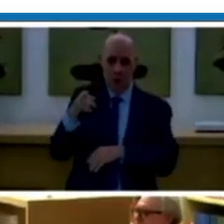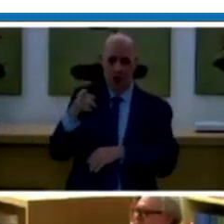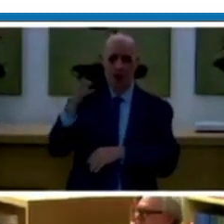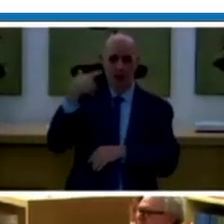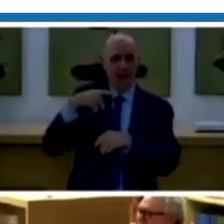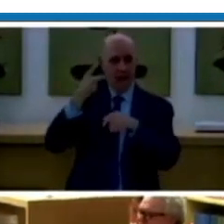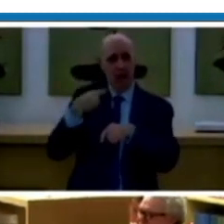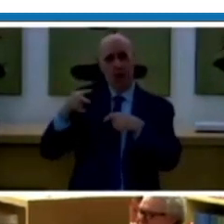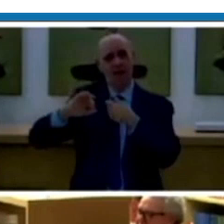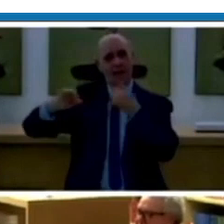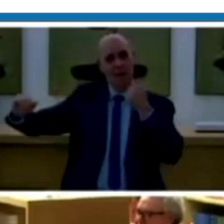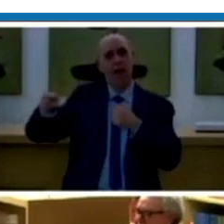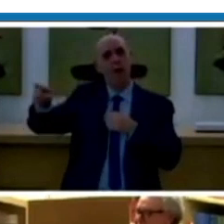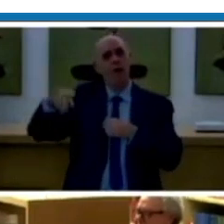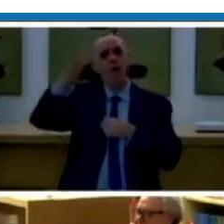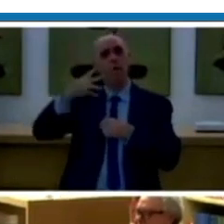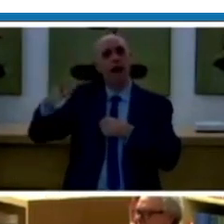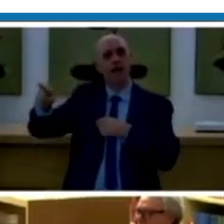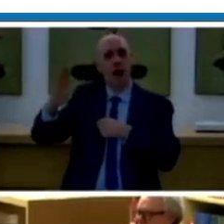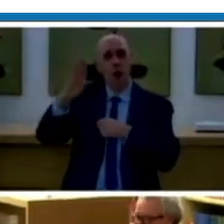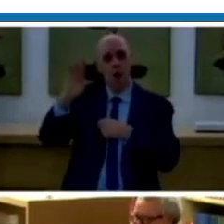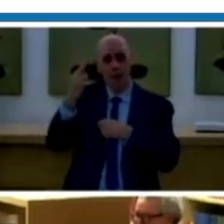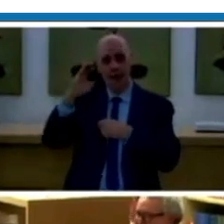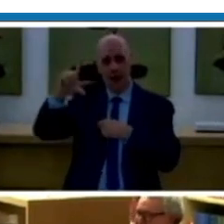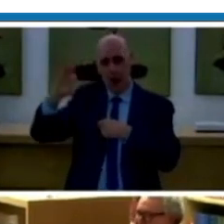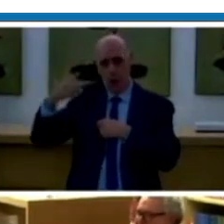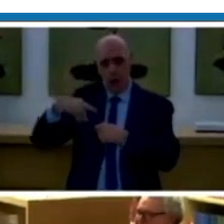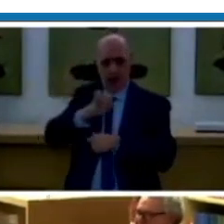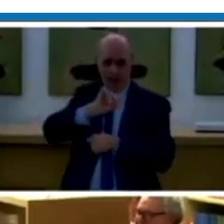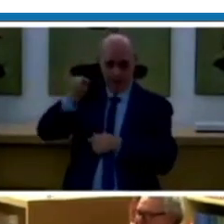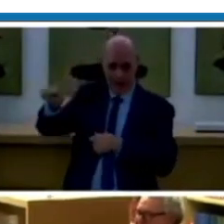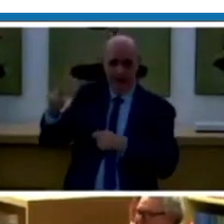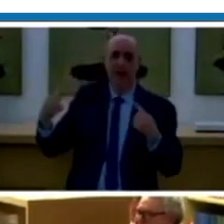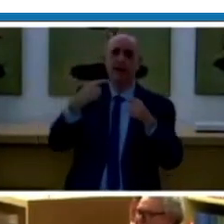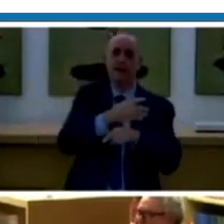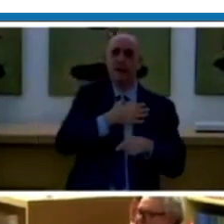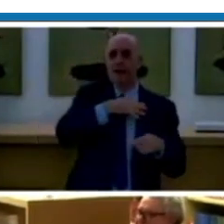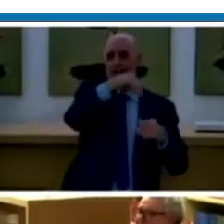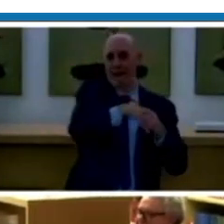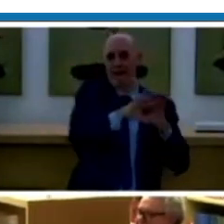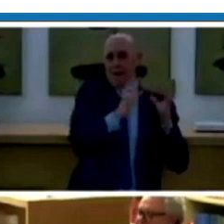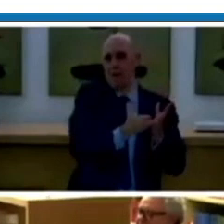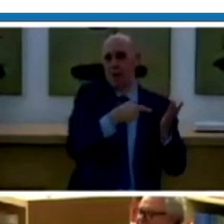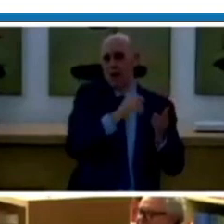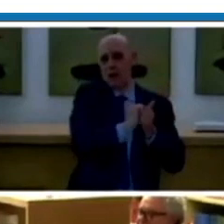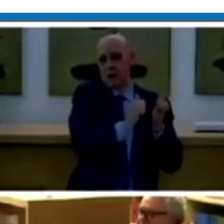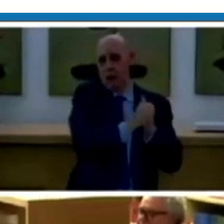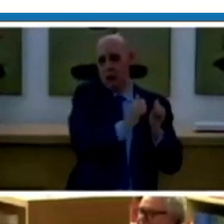separata io e Claudio, lui a Barcellona, io dentro la redazione del Corriere dello Sport perché all'epoca non si ritenne opportuno